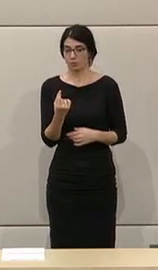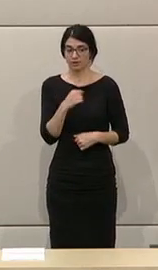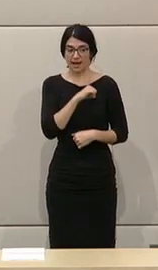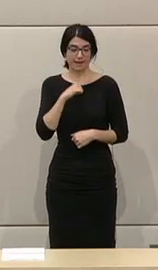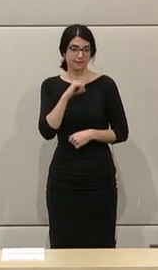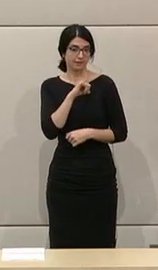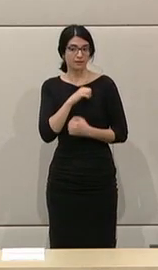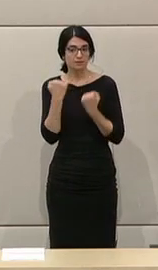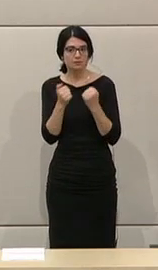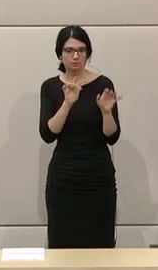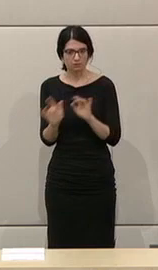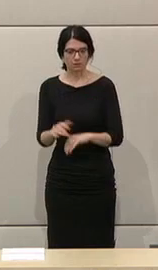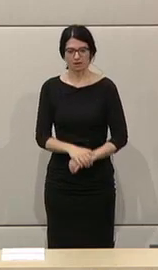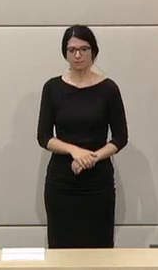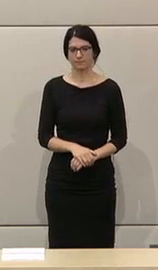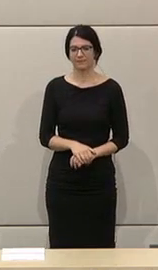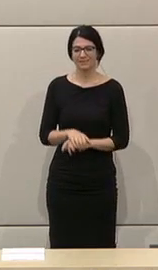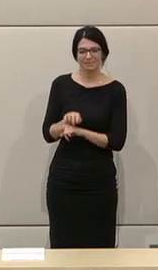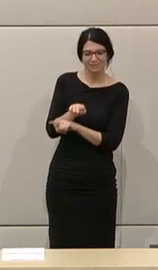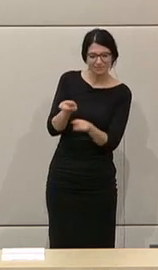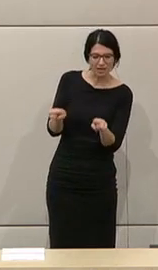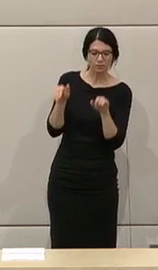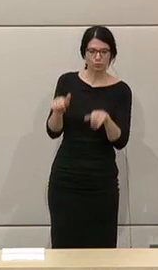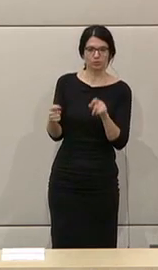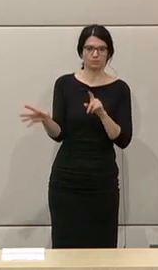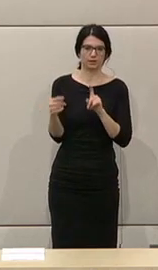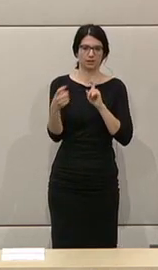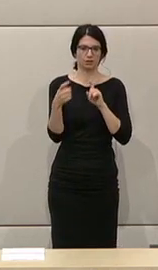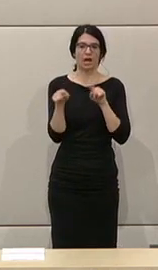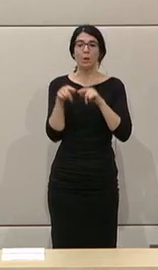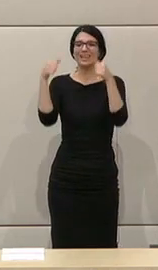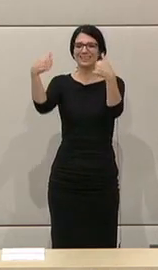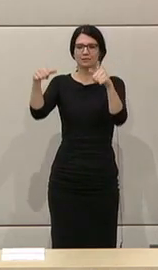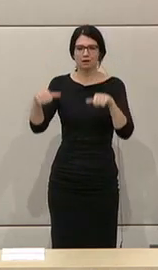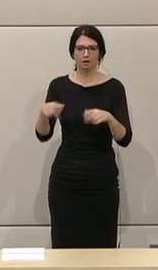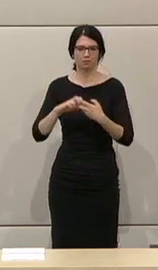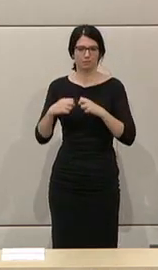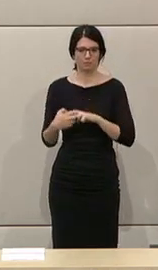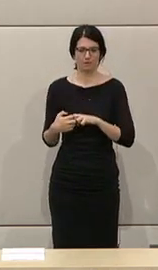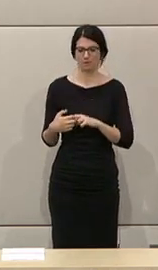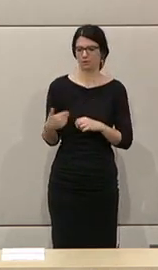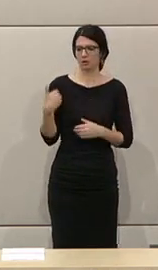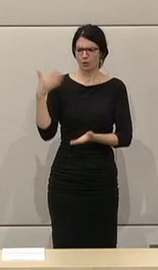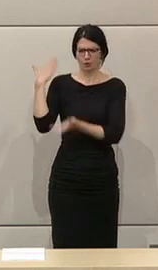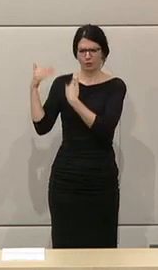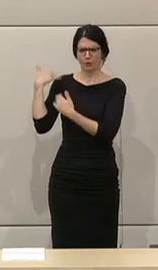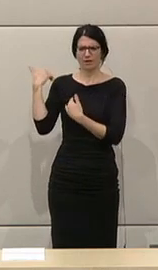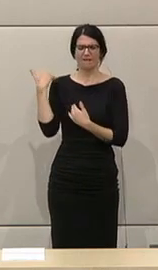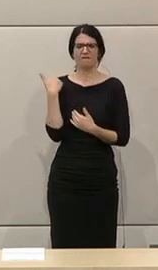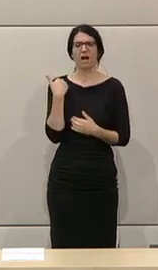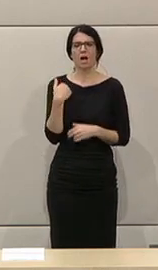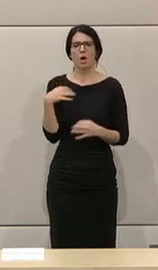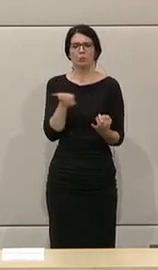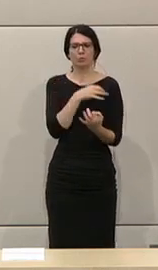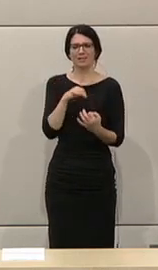Auch das ist zu diskutieren. Die ganze Inseratenproblematik. Wir kennen das noch von früher. Bundeskanzler Faymann